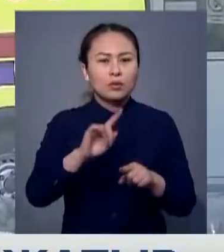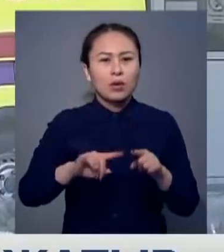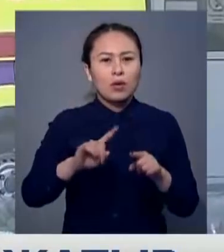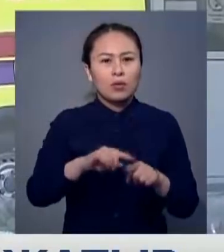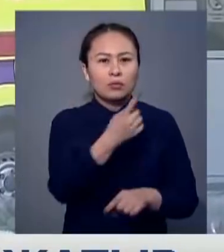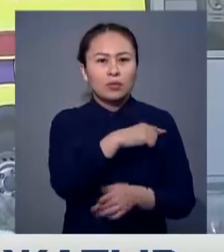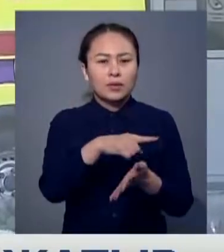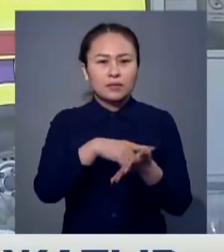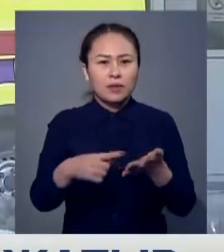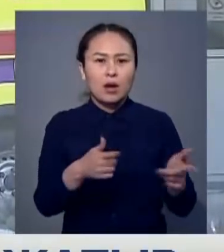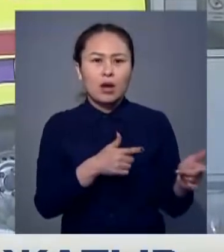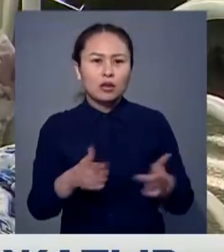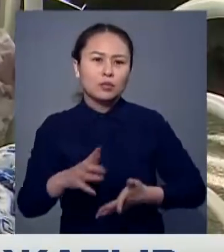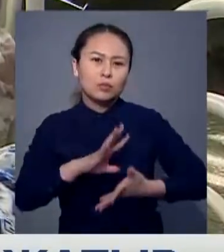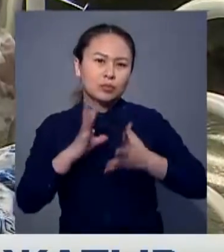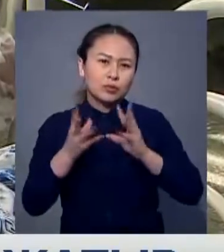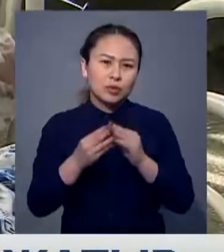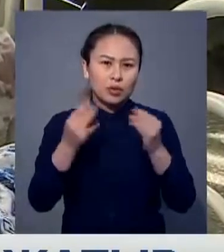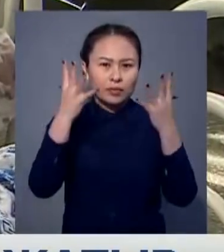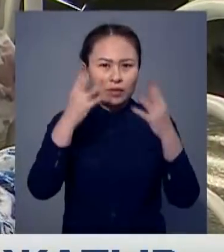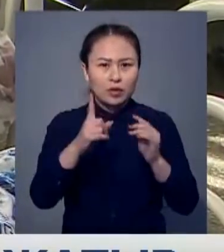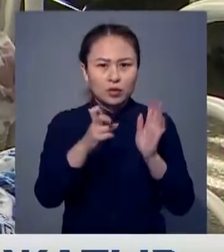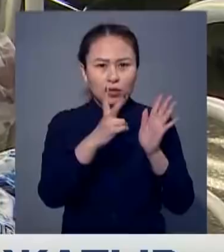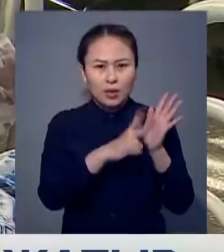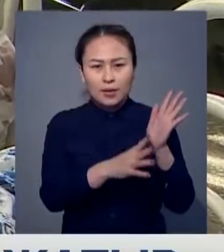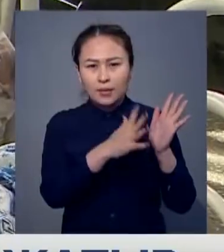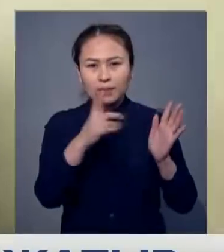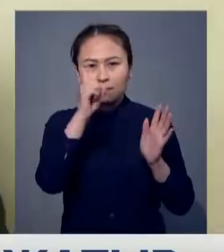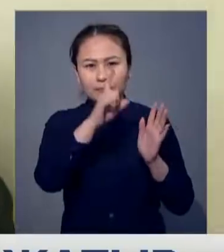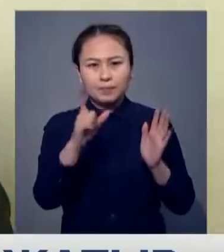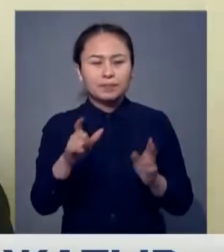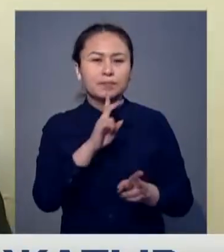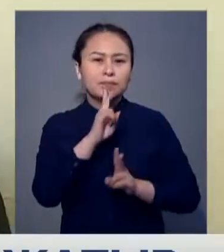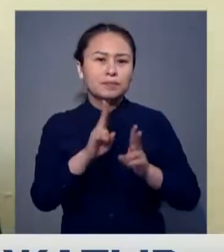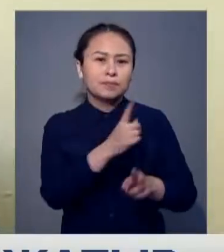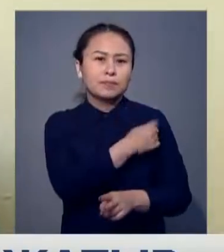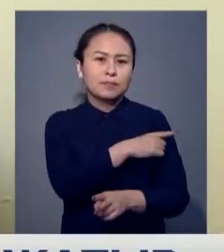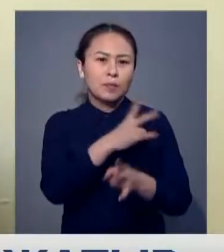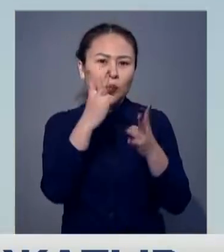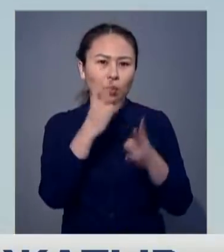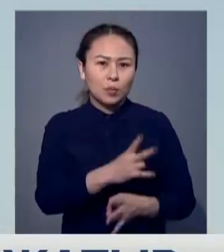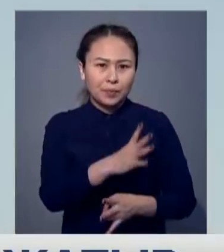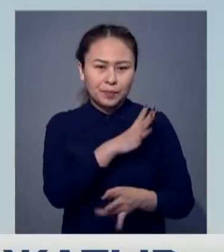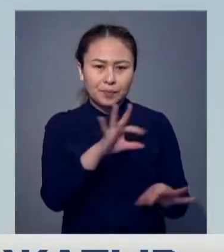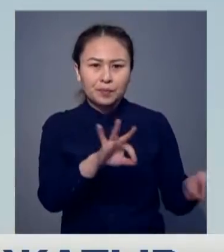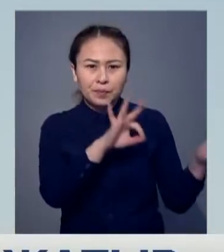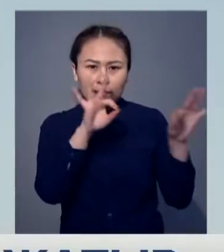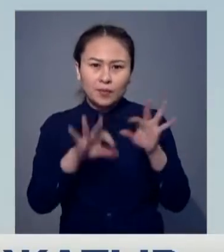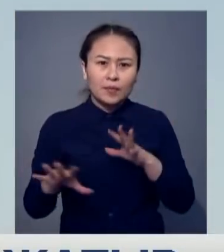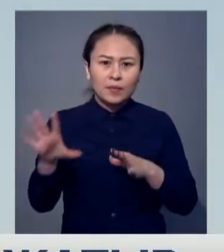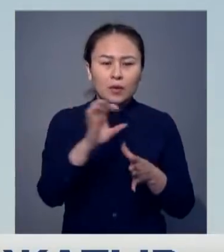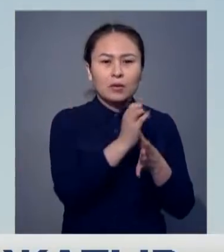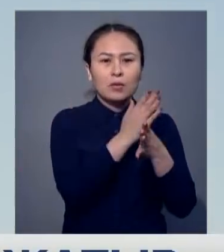ауруханадан шоуға дайын. Жалпа бұлгын дері 170-тен астам адам медициналық жәрдемді қажететкен барлығына да